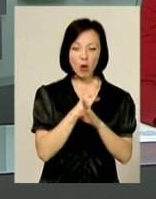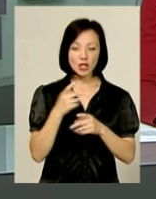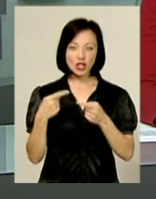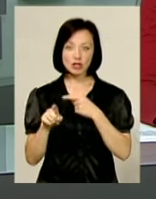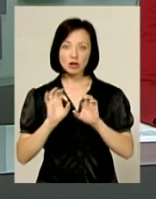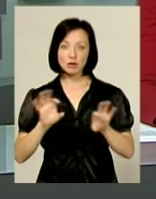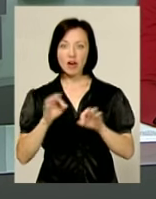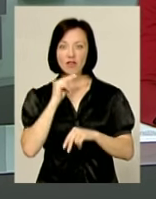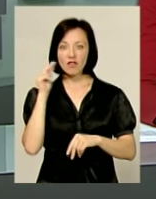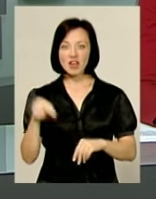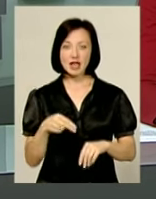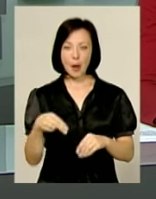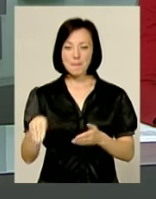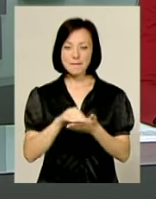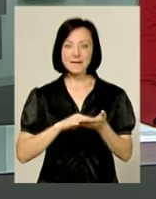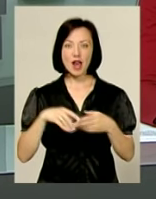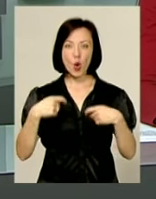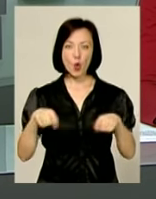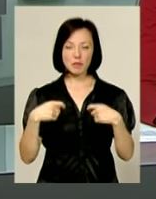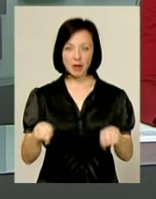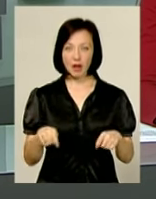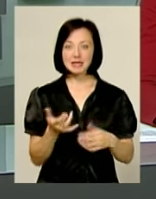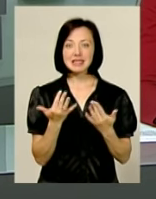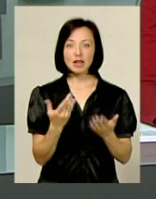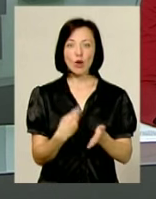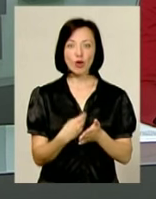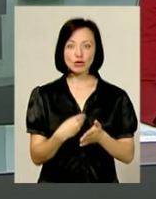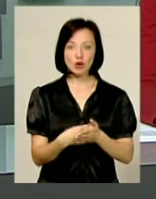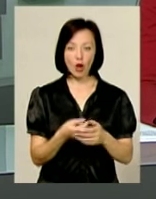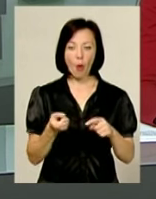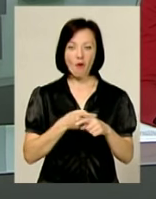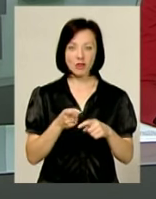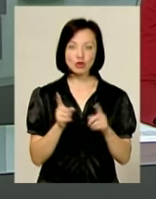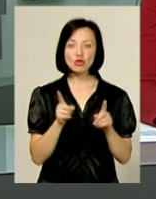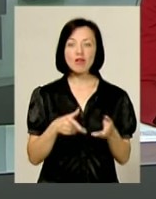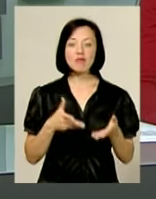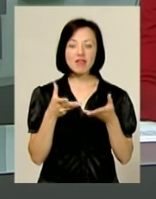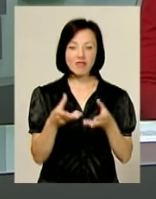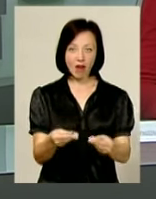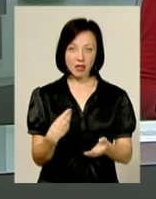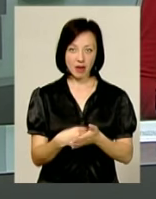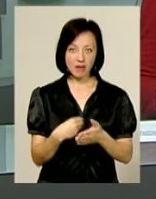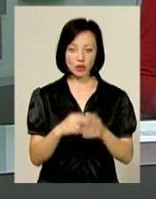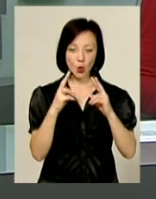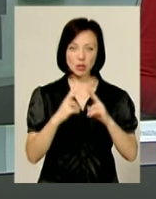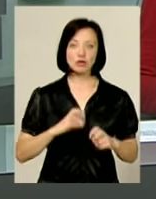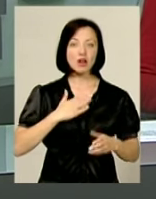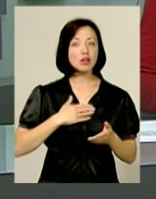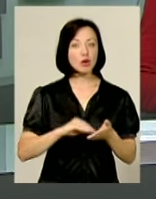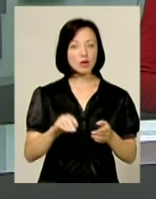перекупники. Скільки коштують овочі на ринках краю і що впливає на їхню вартість, досліджували наші кореспонденти.